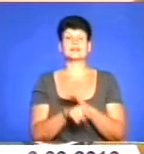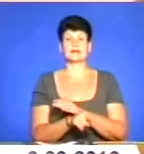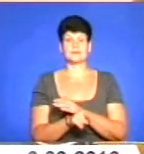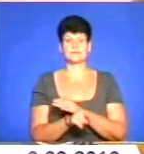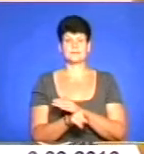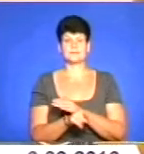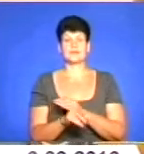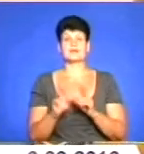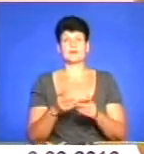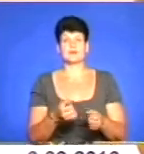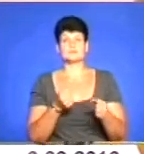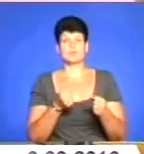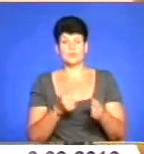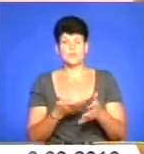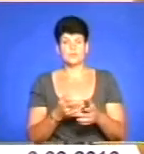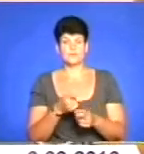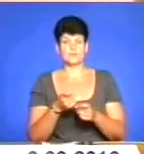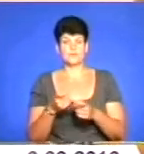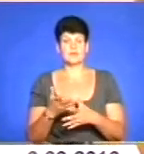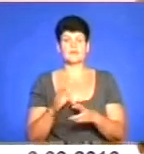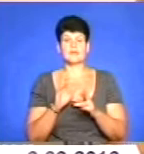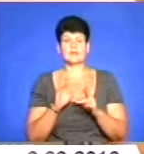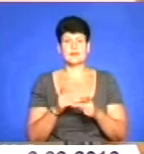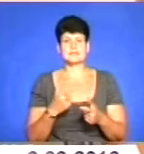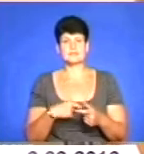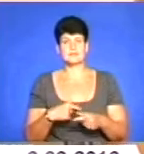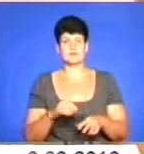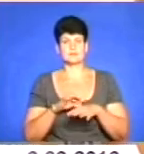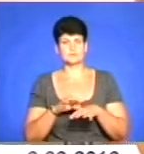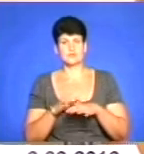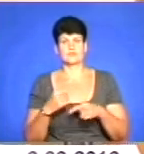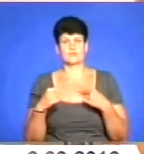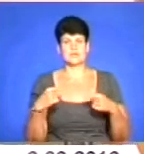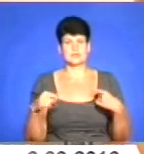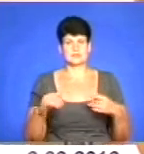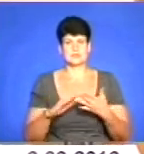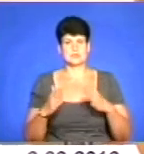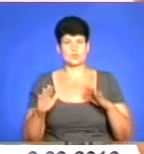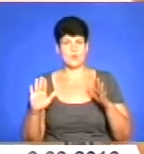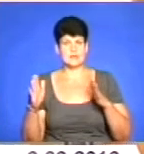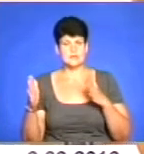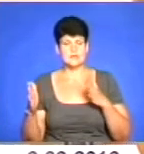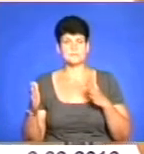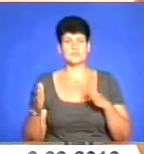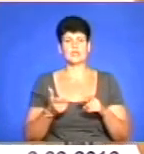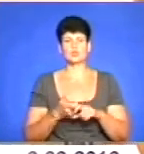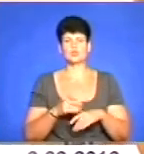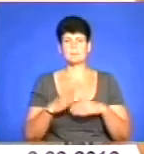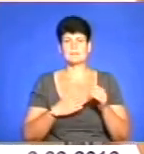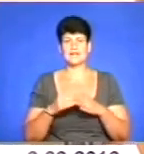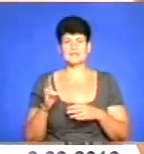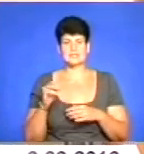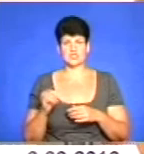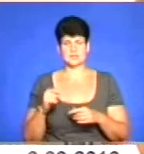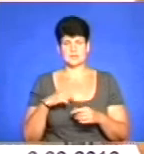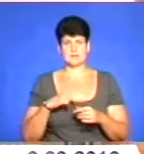Як тримати зброю? Як себе поводити в тих чи інших ситуаціях? Тобто, дуже практичні речі.